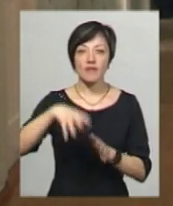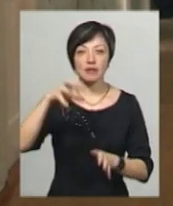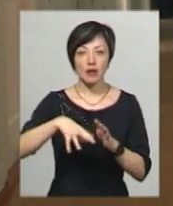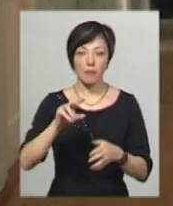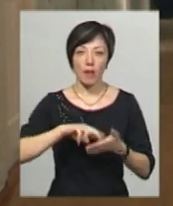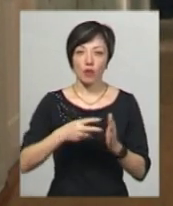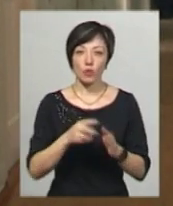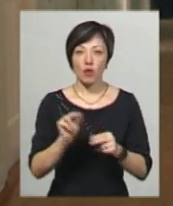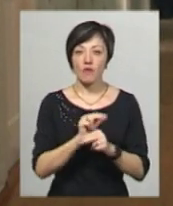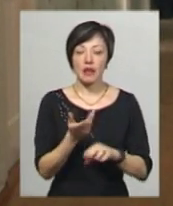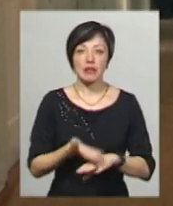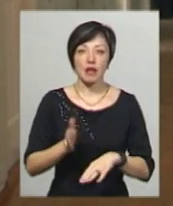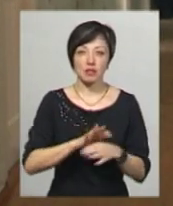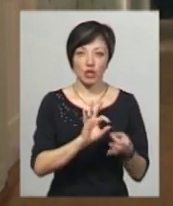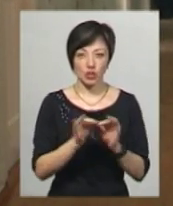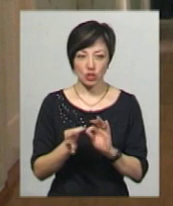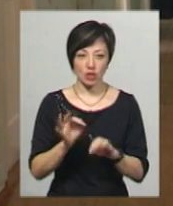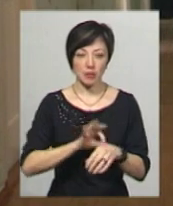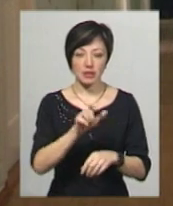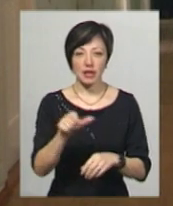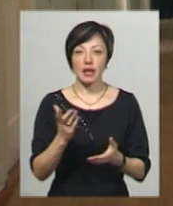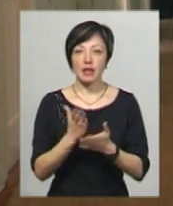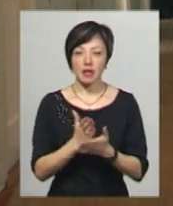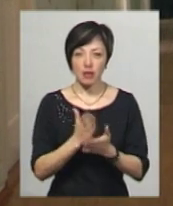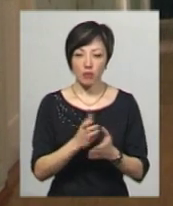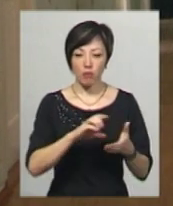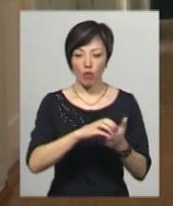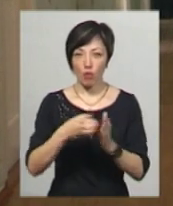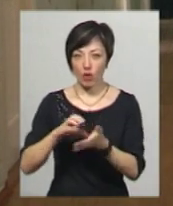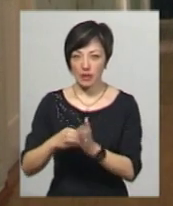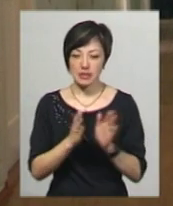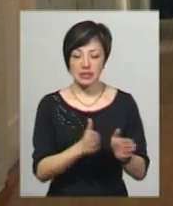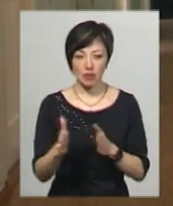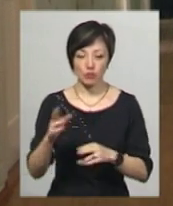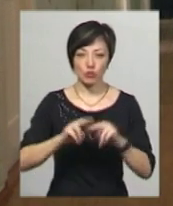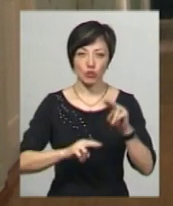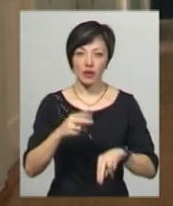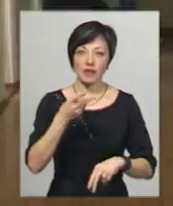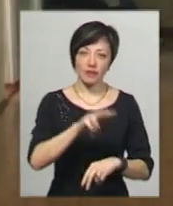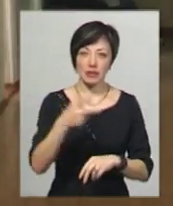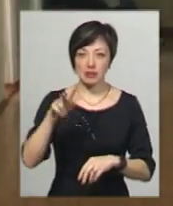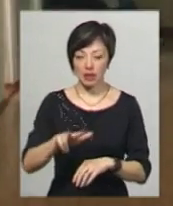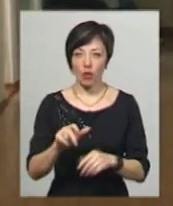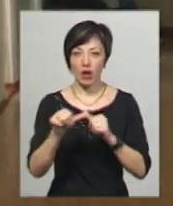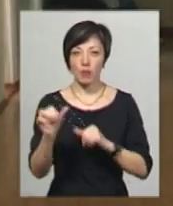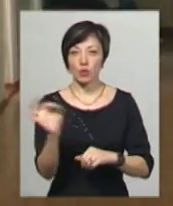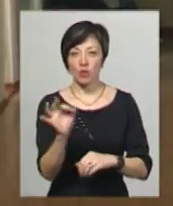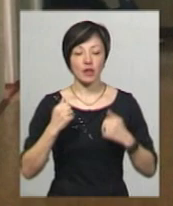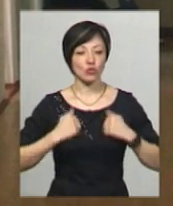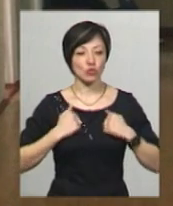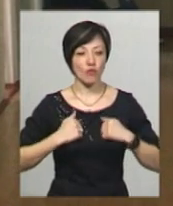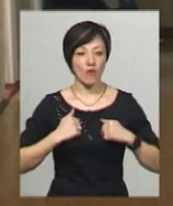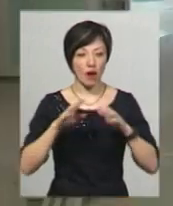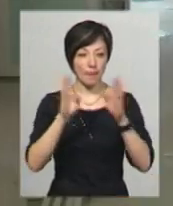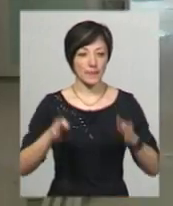лікувати найскладніших пацієнтів. Зроблені блоки у нас у відділенні, збудовані на блочній системі, на дві-три палати, окремий туалет і душова кабіна.